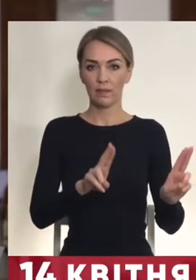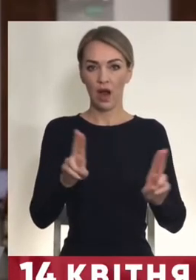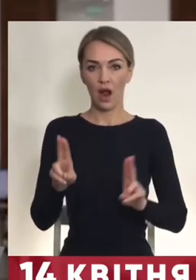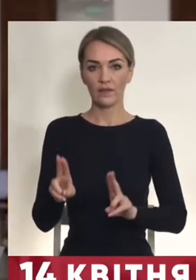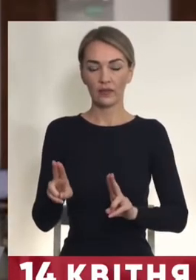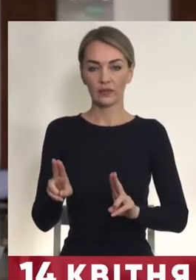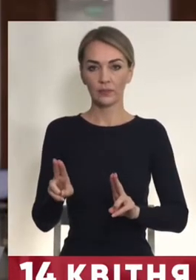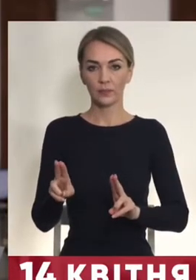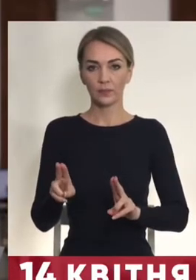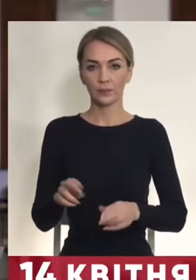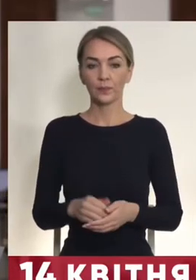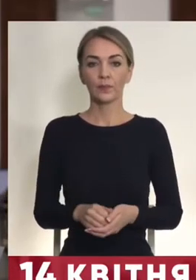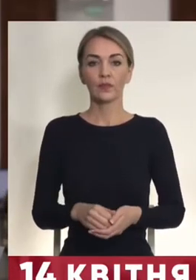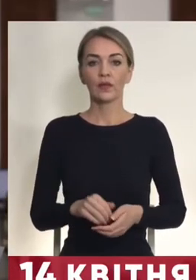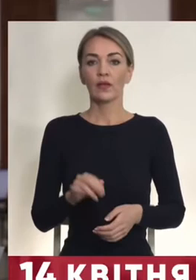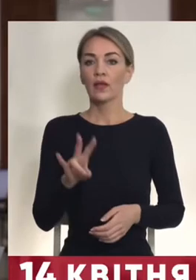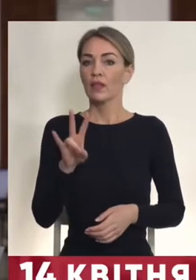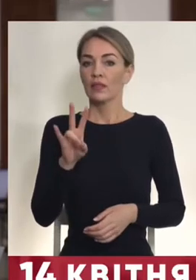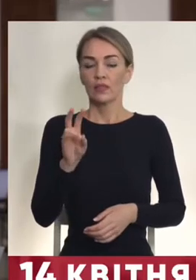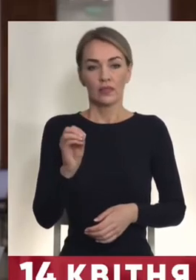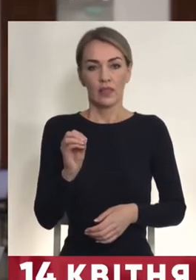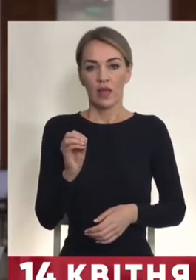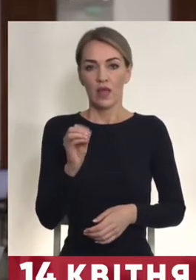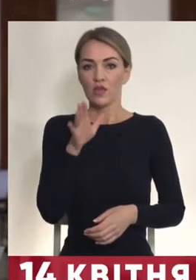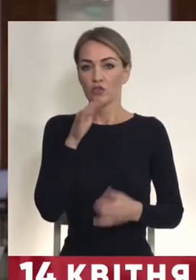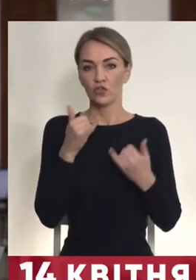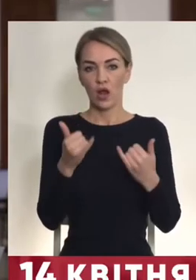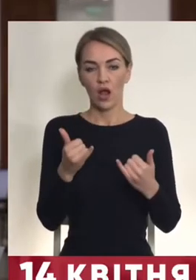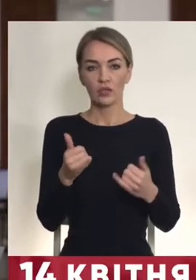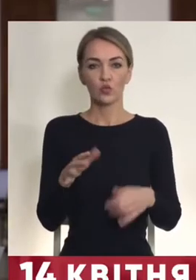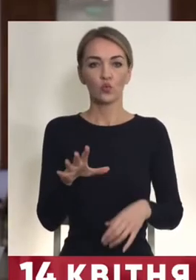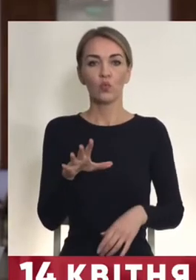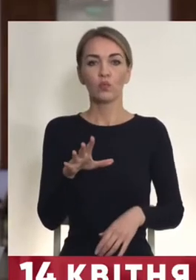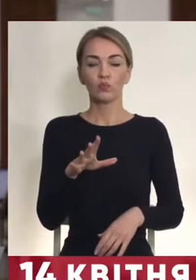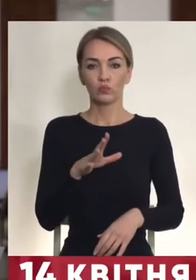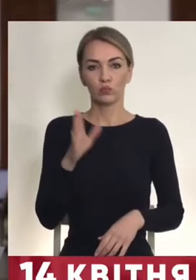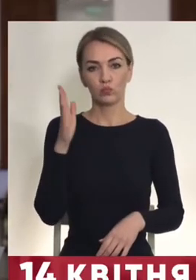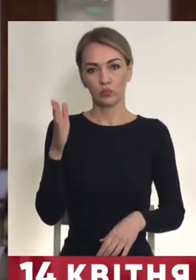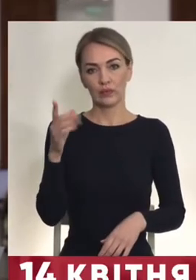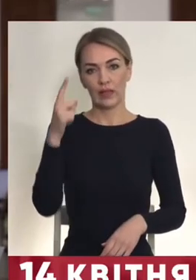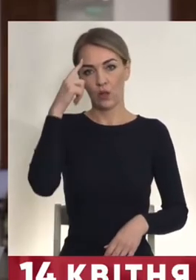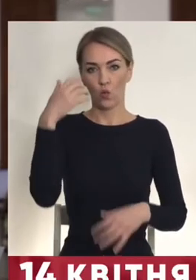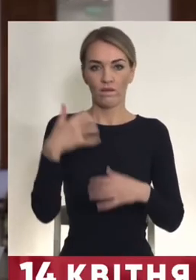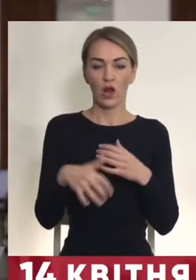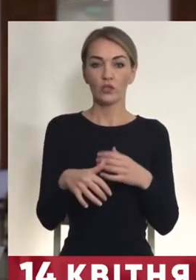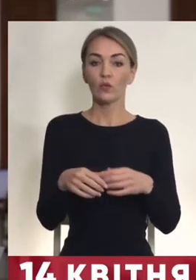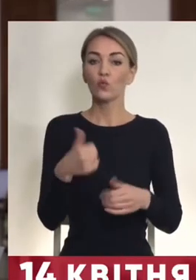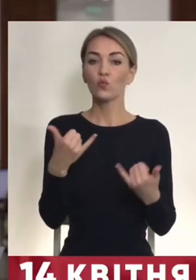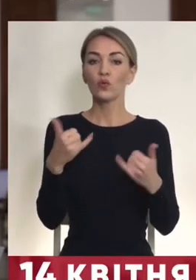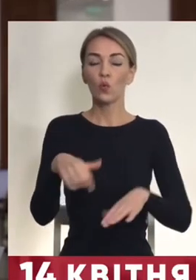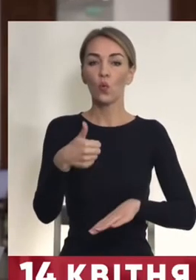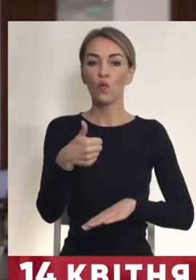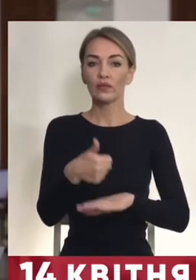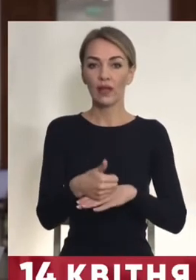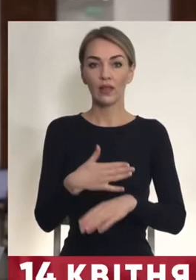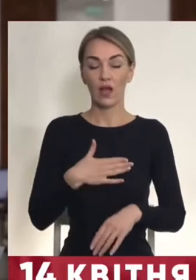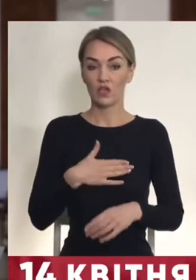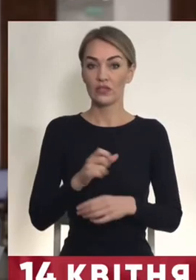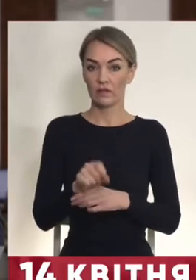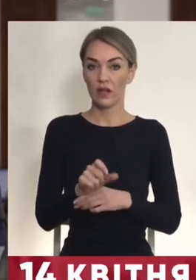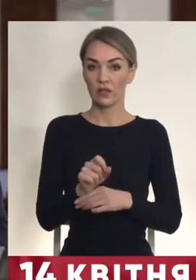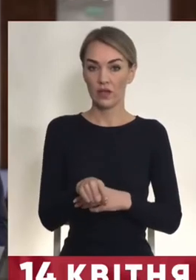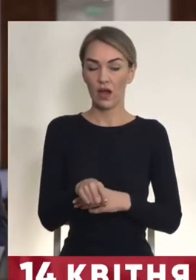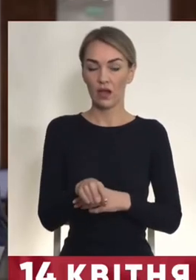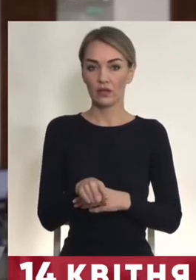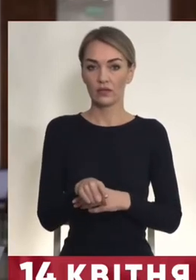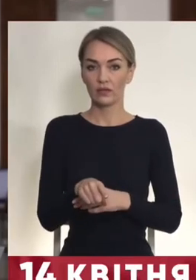Не час бути легковажними. Сьогодні головне, головне наше завдання